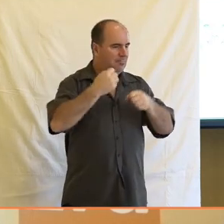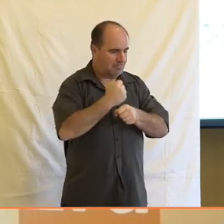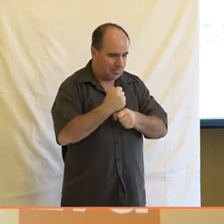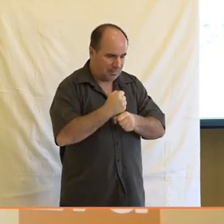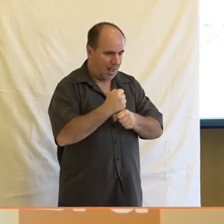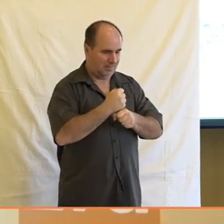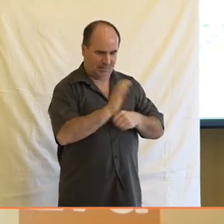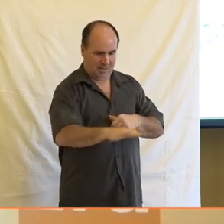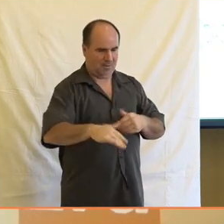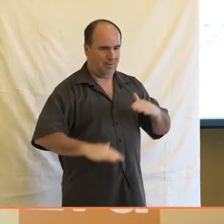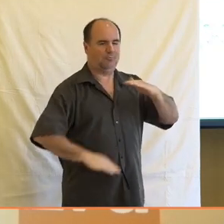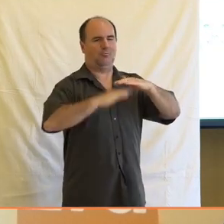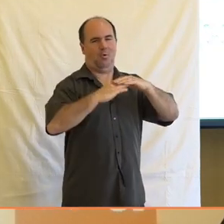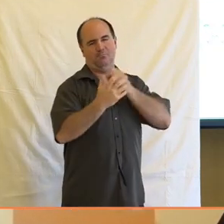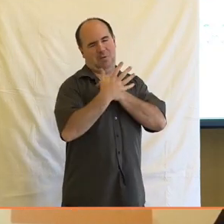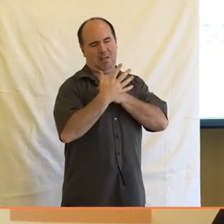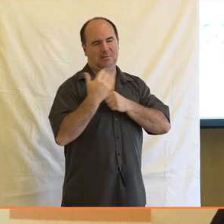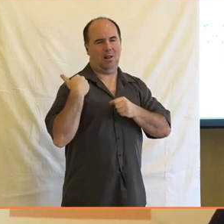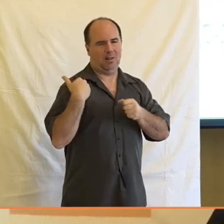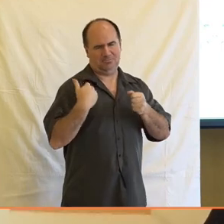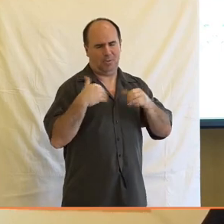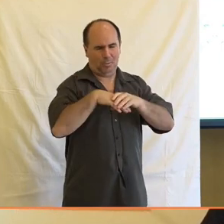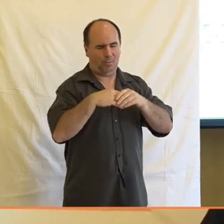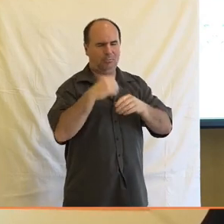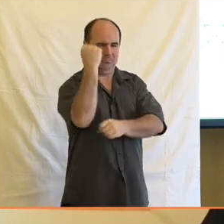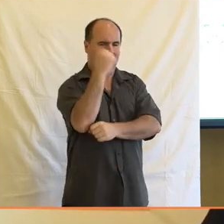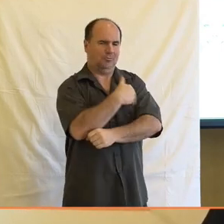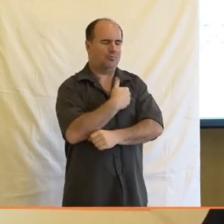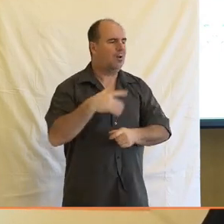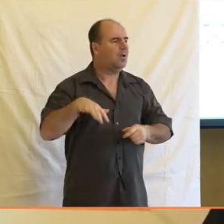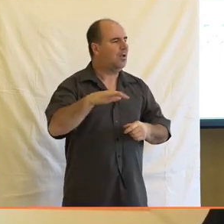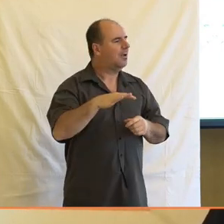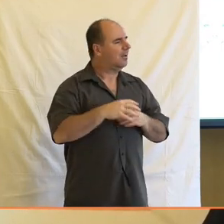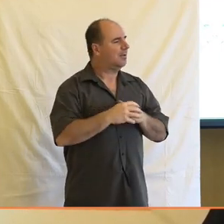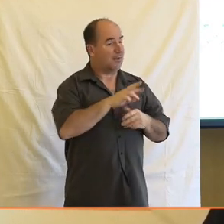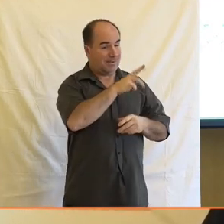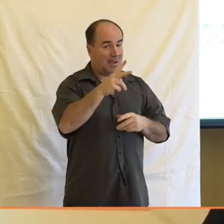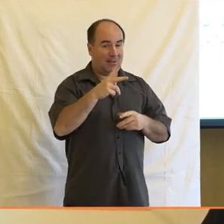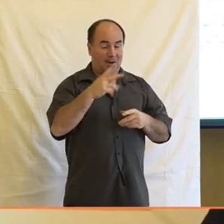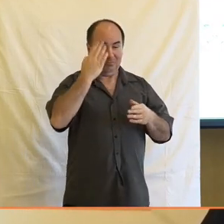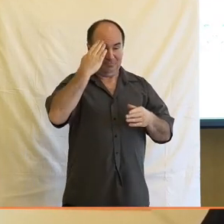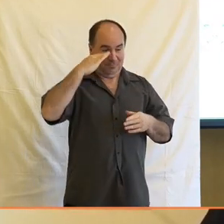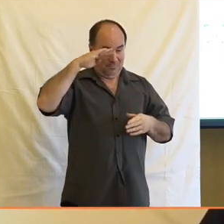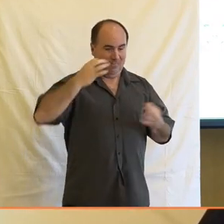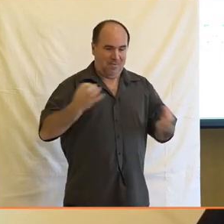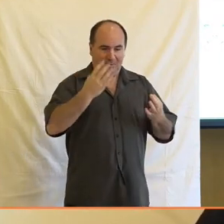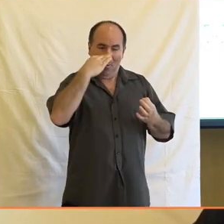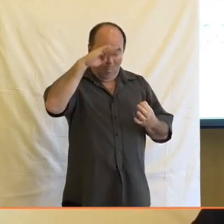15 let, to znamená v podstatě základní škola. Že některé dovednosti nejsou